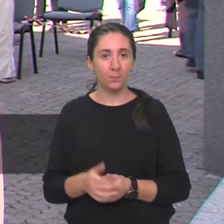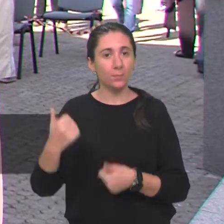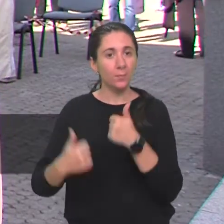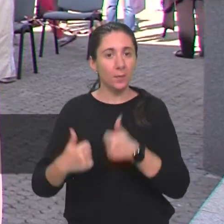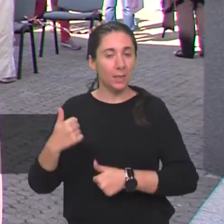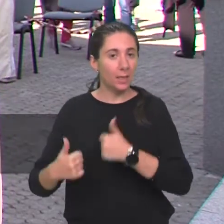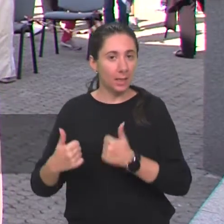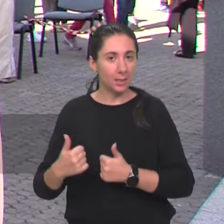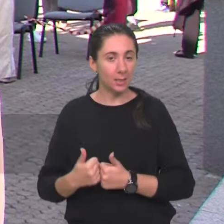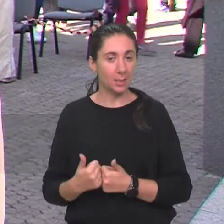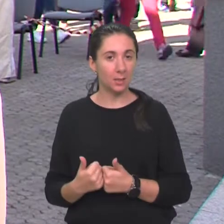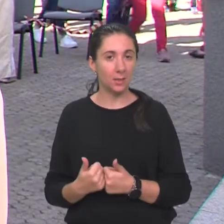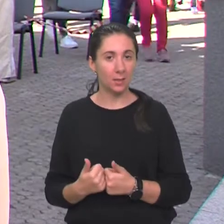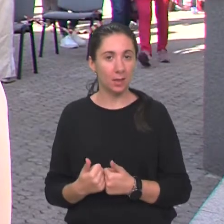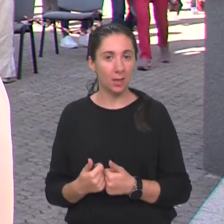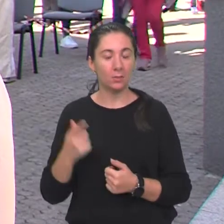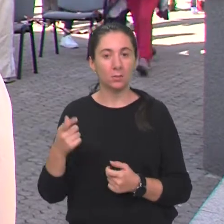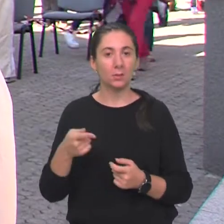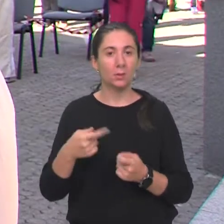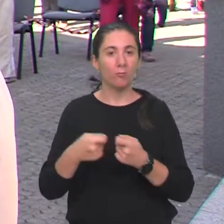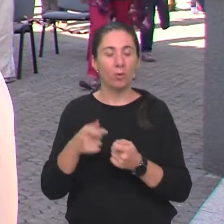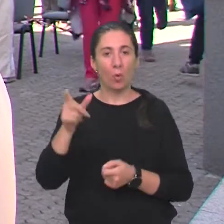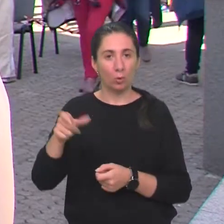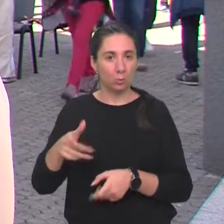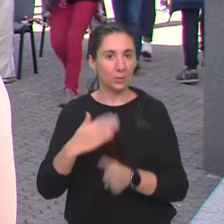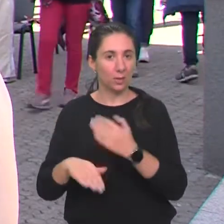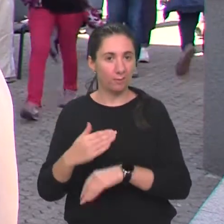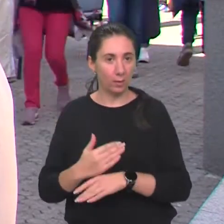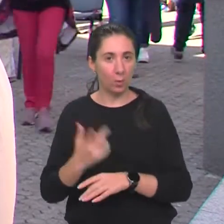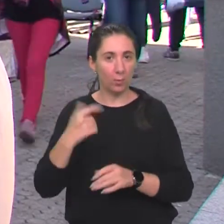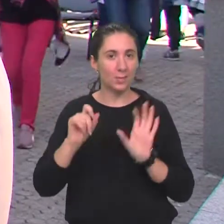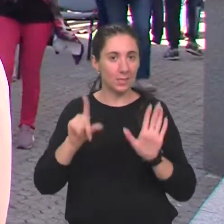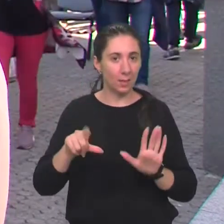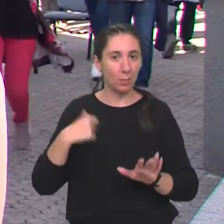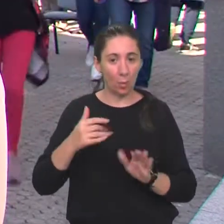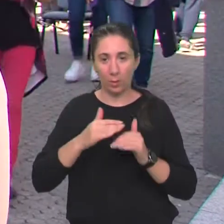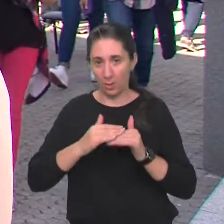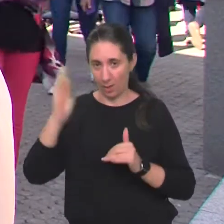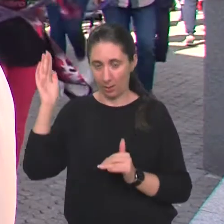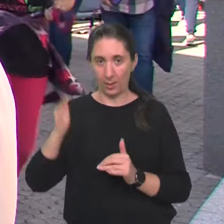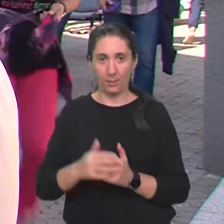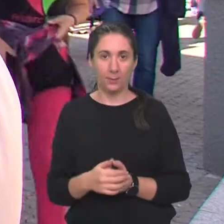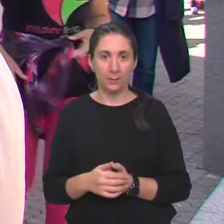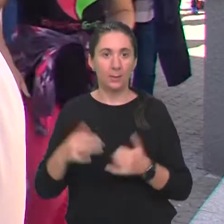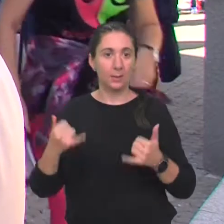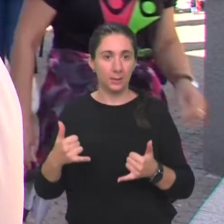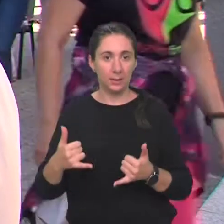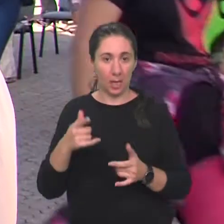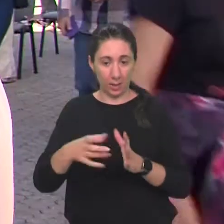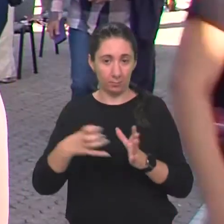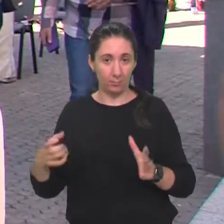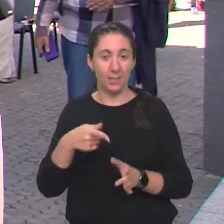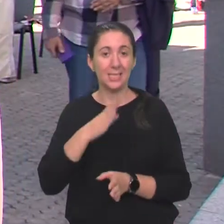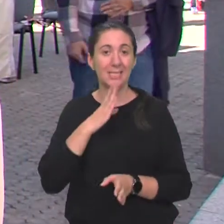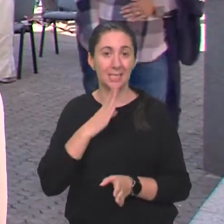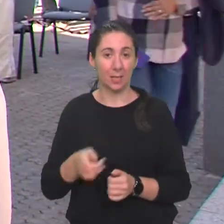natjecanje se odnosi na osobe sa invaliditetom od 17 godina nadalje i sad je u tijeku